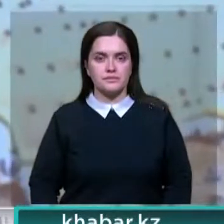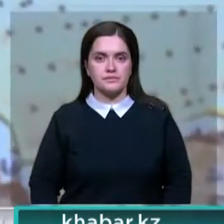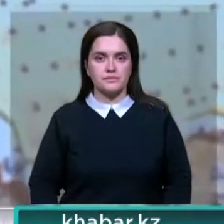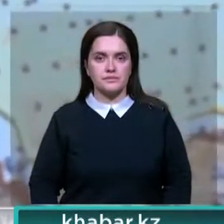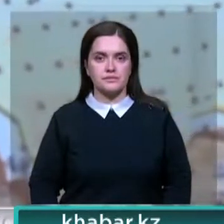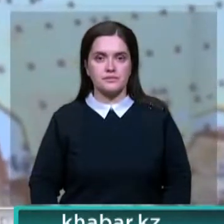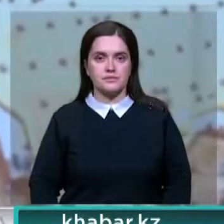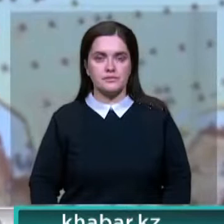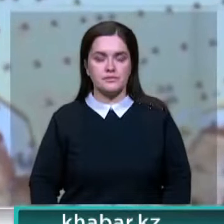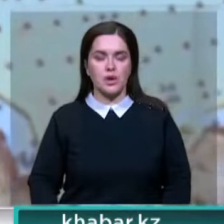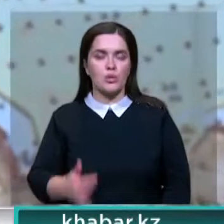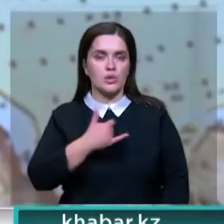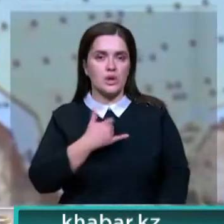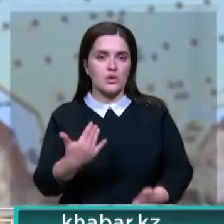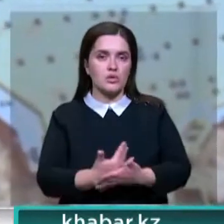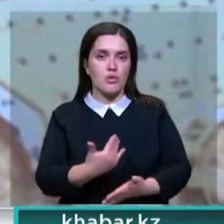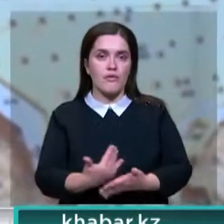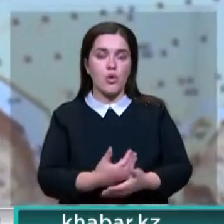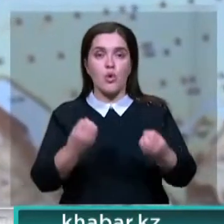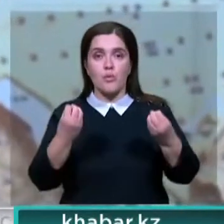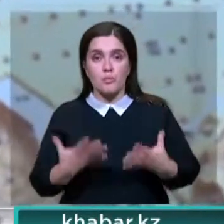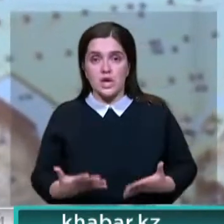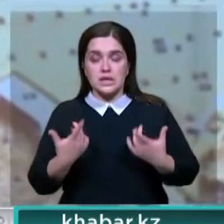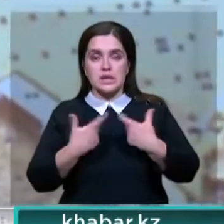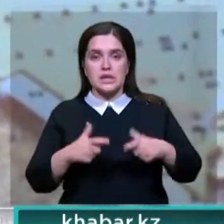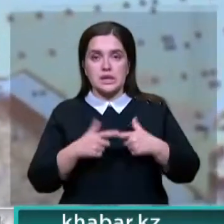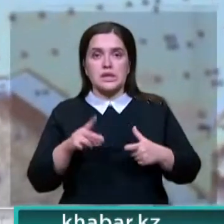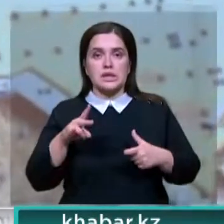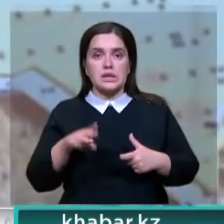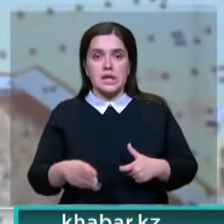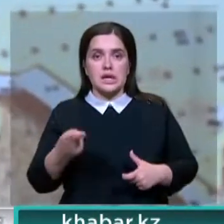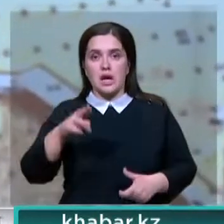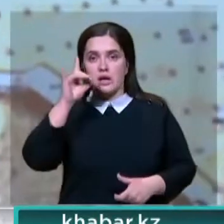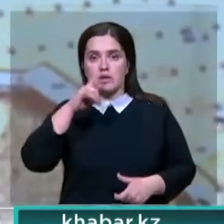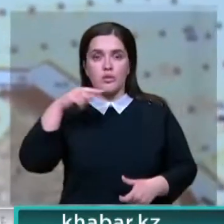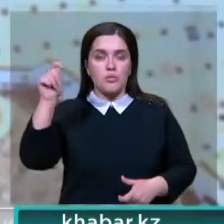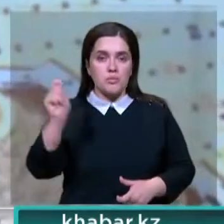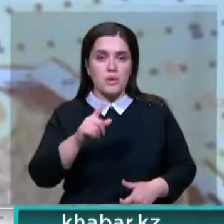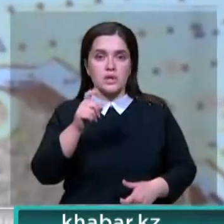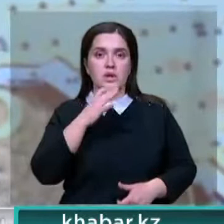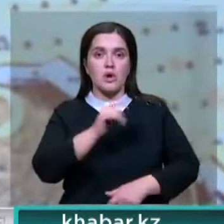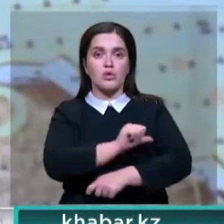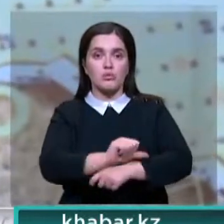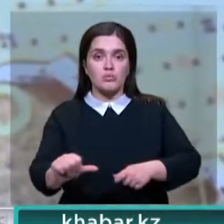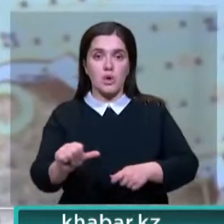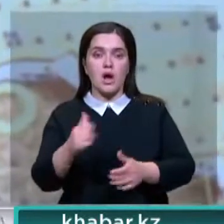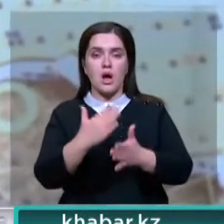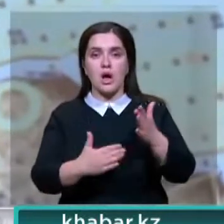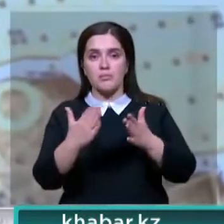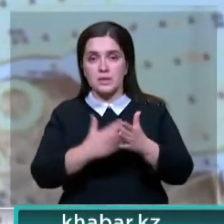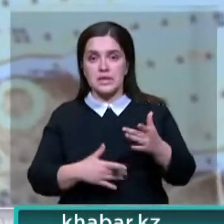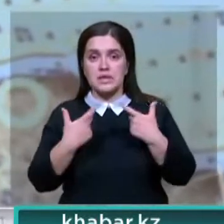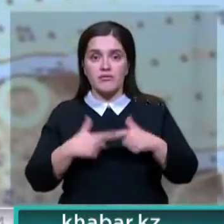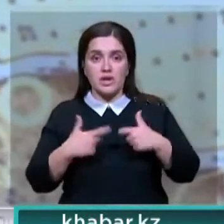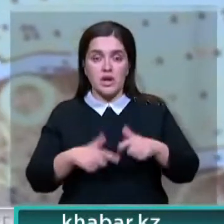И вернемся к событиям в нашей стране. Упростить сдачу ЕНТ для этнических казахов, проживающих за рубежом, лучше совсем